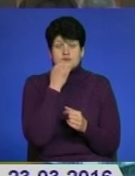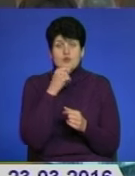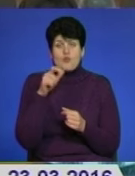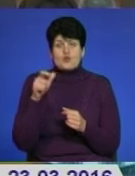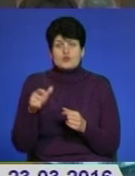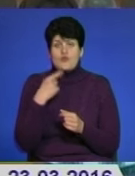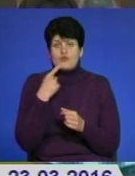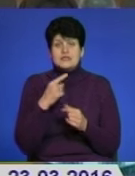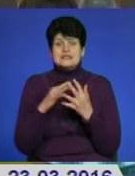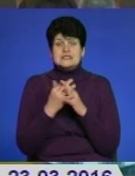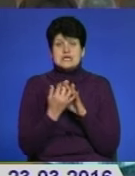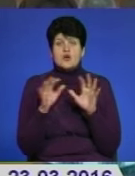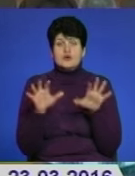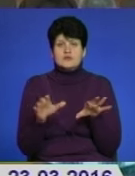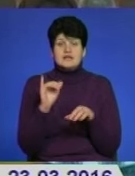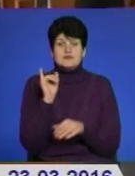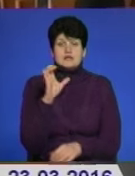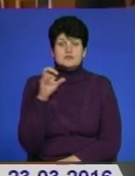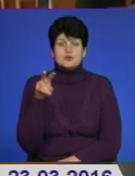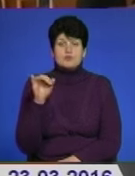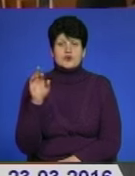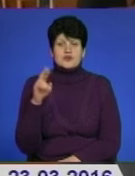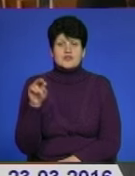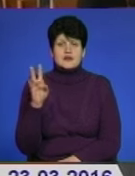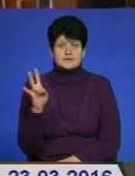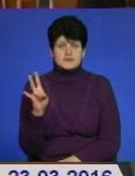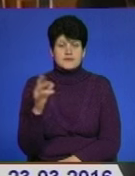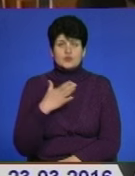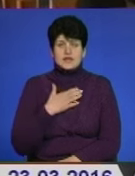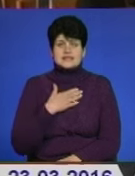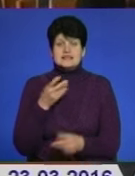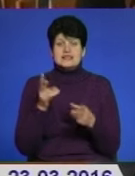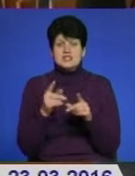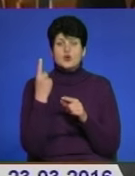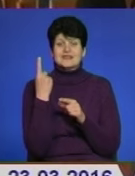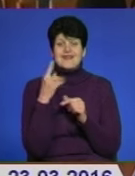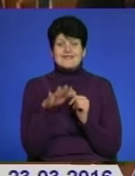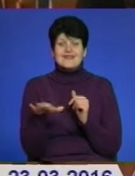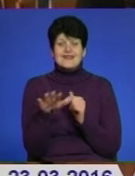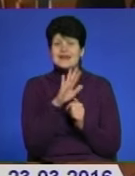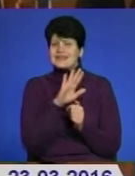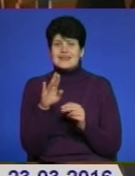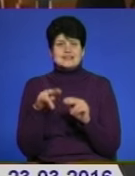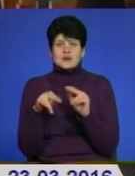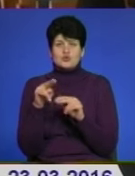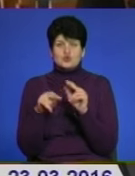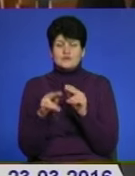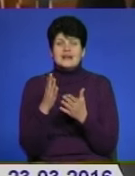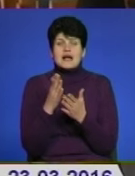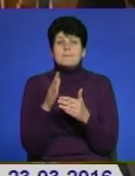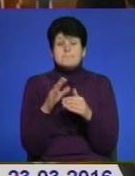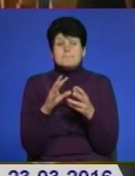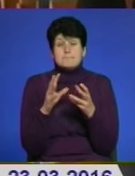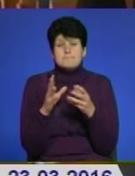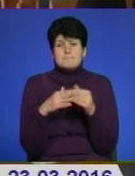каже селищний голова Іван Слободян. В нас залишилася тільки єдина ділянка, яка не забудована, яка, в принципі,